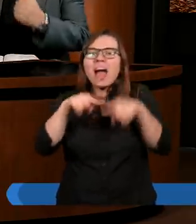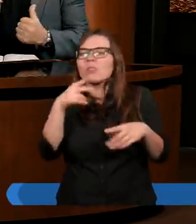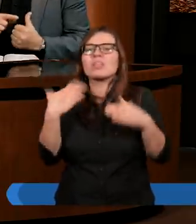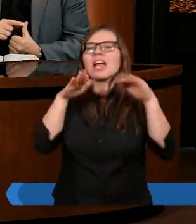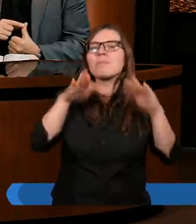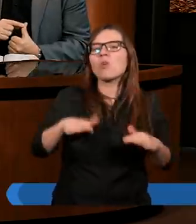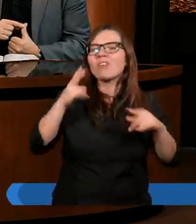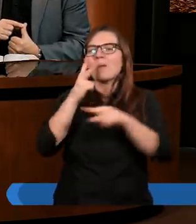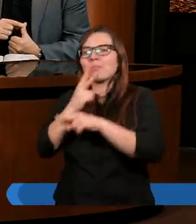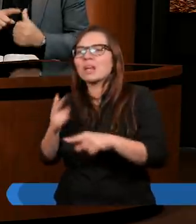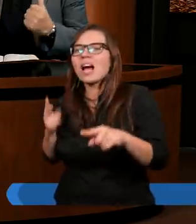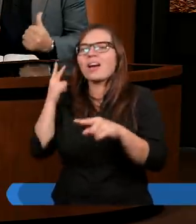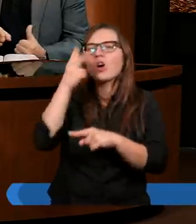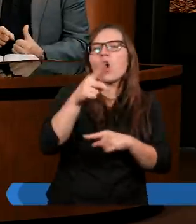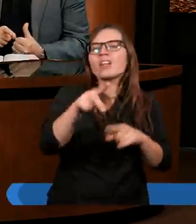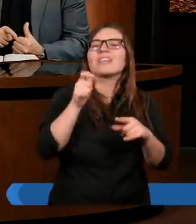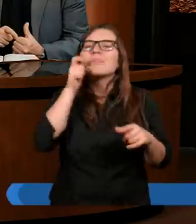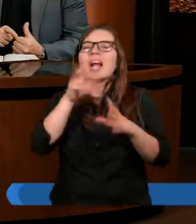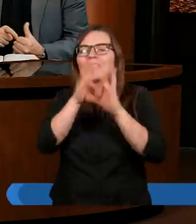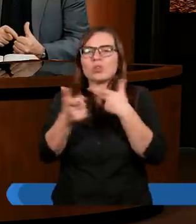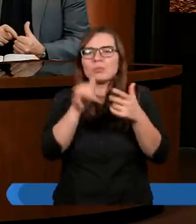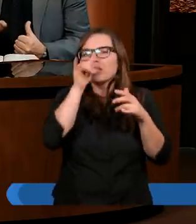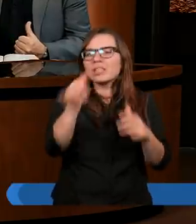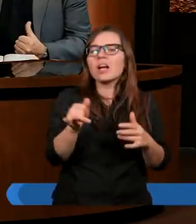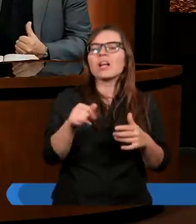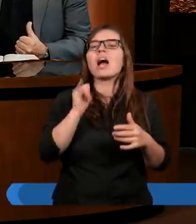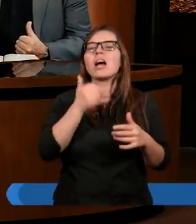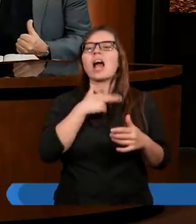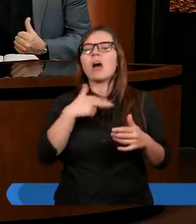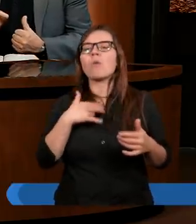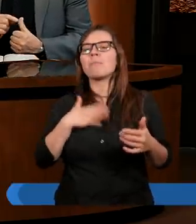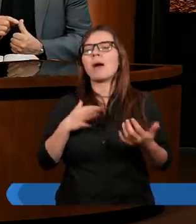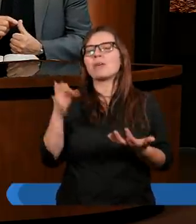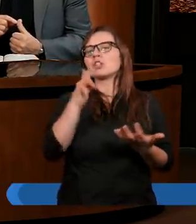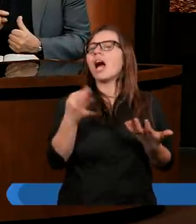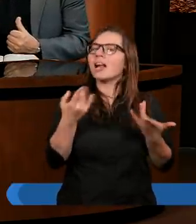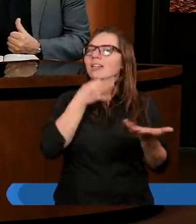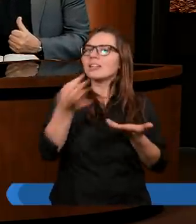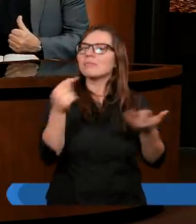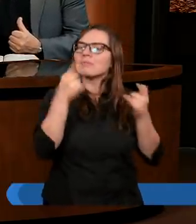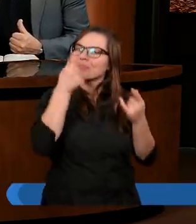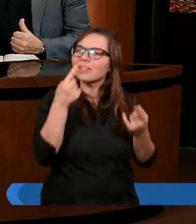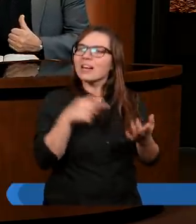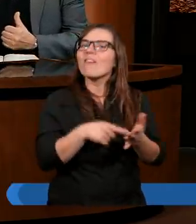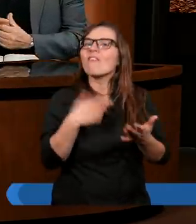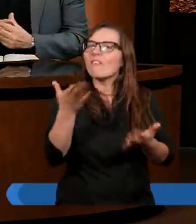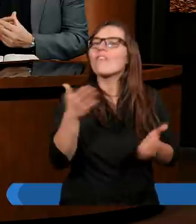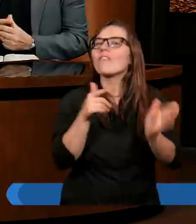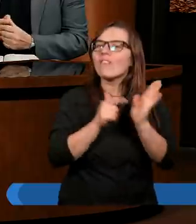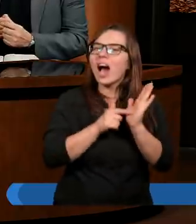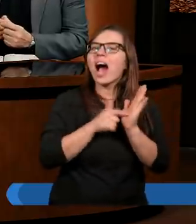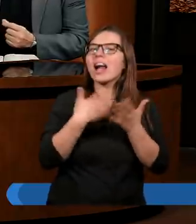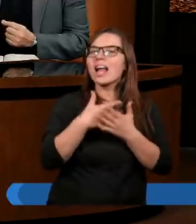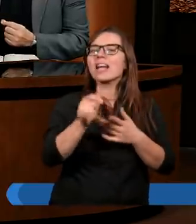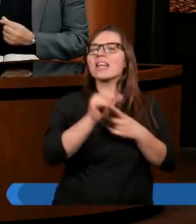pozwala mu przekroczyć tego prawa, które jest ustalone. No to jaką my mamy szansę na ziemi? I dlatego jest ten